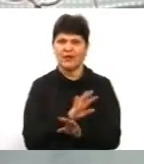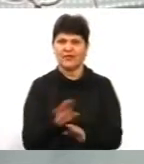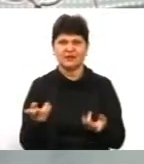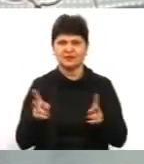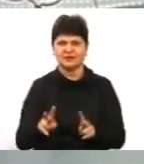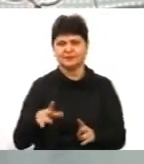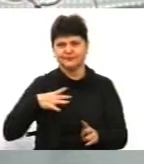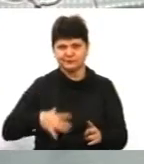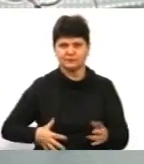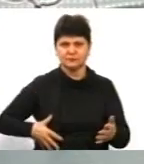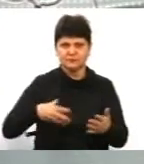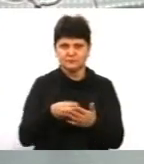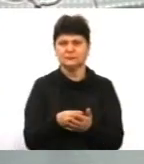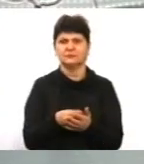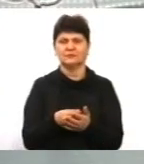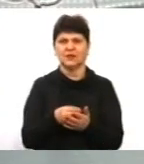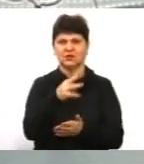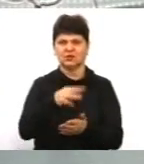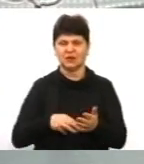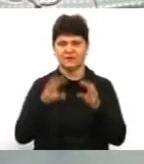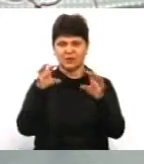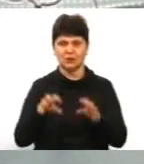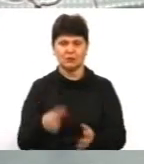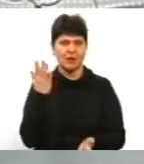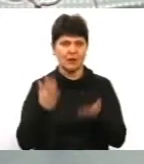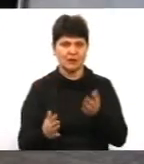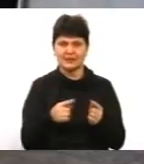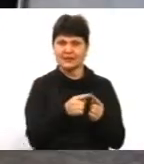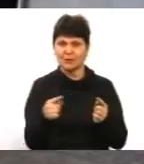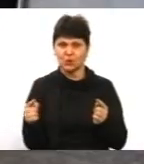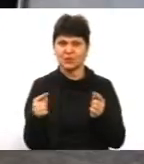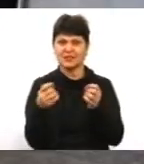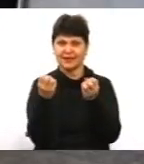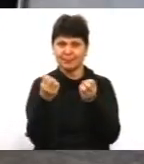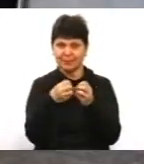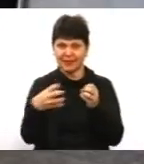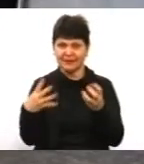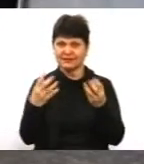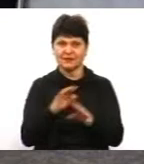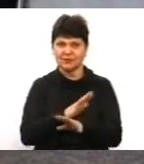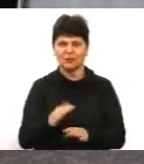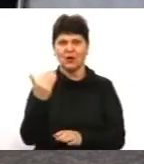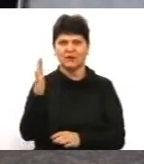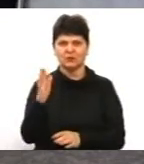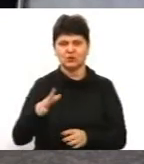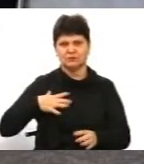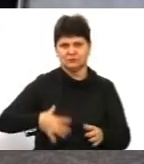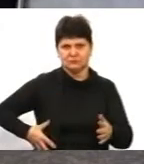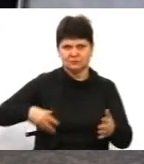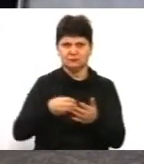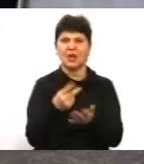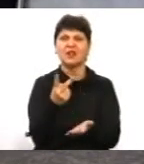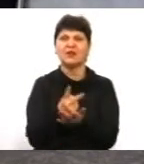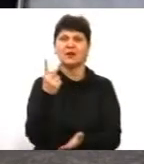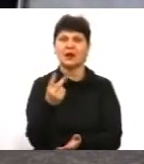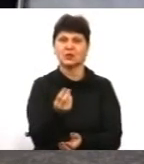визначений законом термін. Якщо це не буде зроблено їм протягом 15 днів, то він буде змушений заплатити вже подвійну суму штраф.